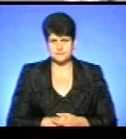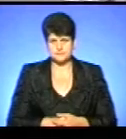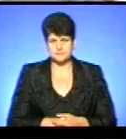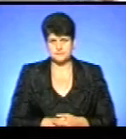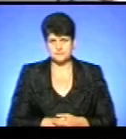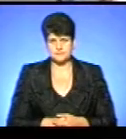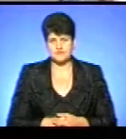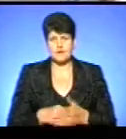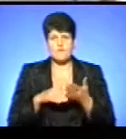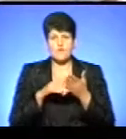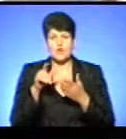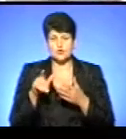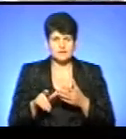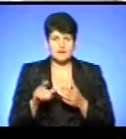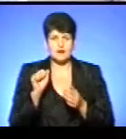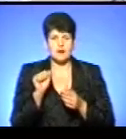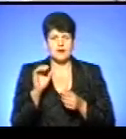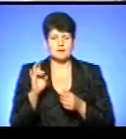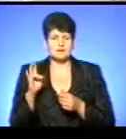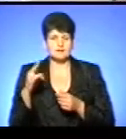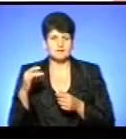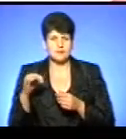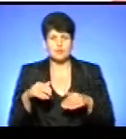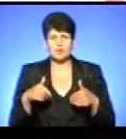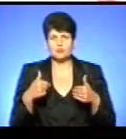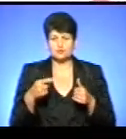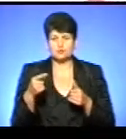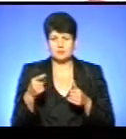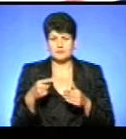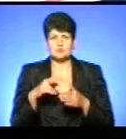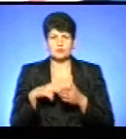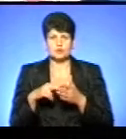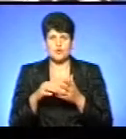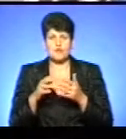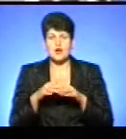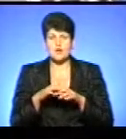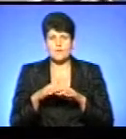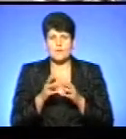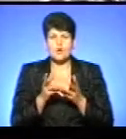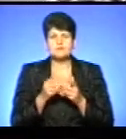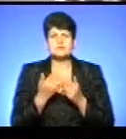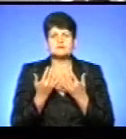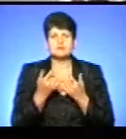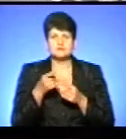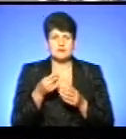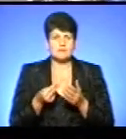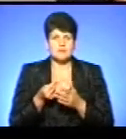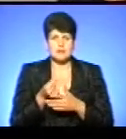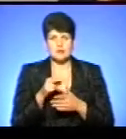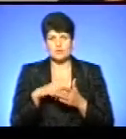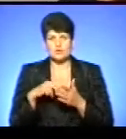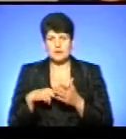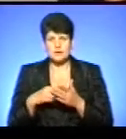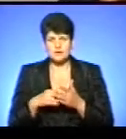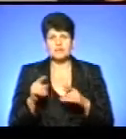Волонтер акції «Ціна держави» Андрій Слота пропонує тернополянам з допомогою податкового калькулятора порахувати, скільки вони сплачують податків з